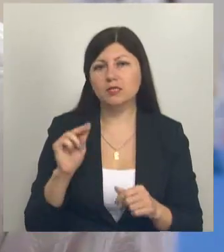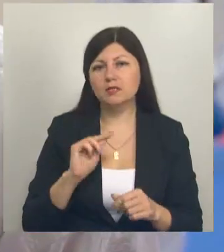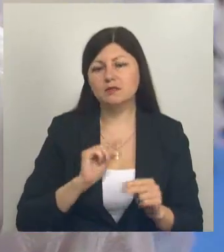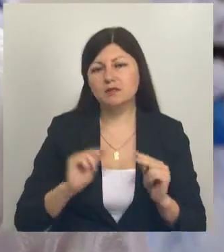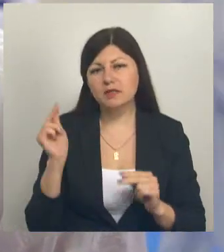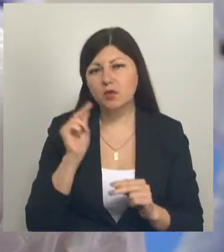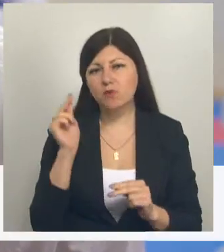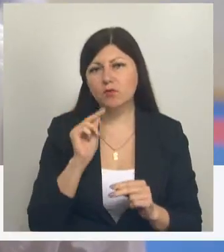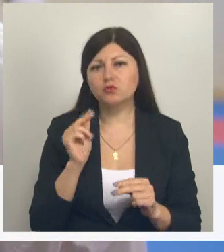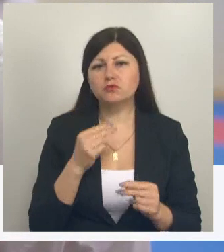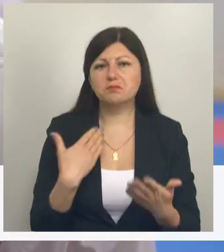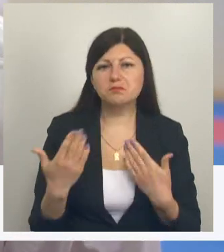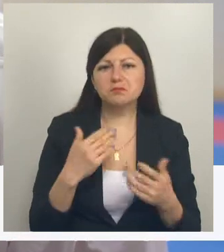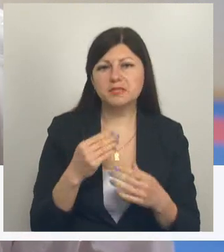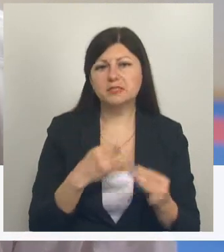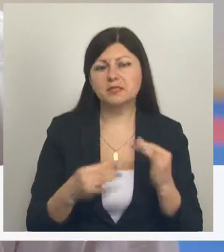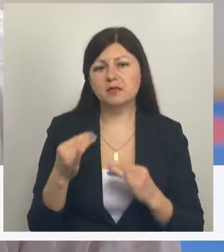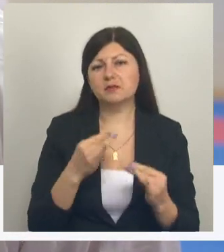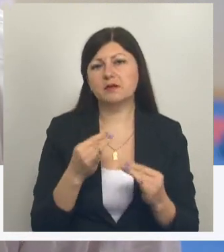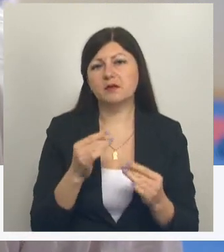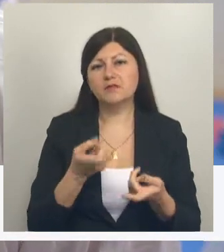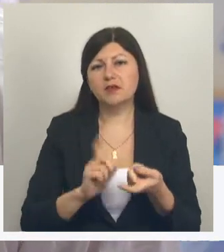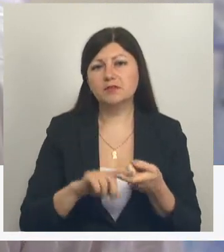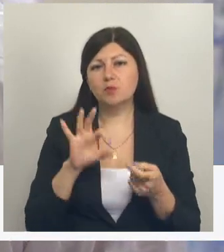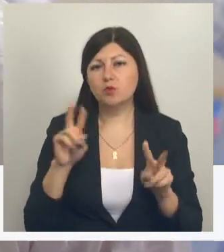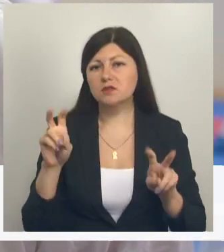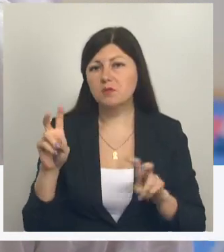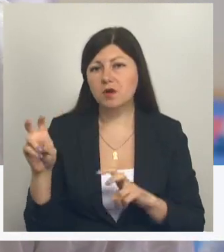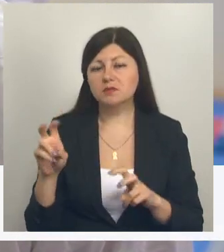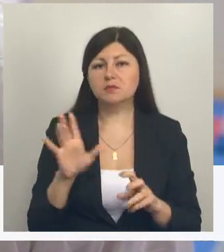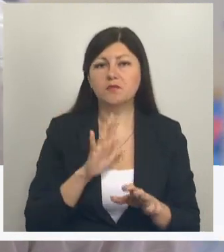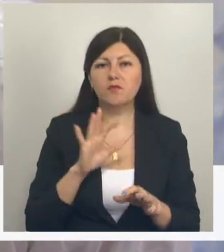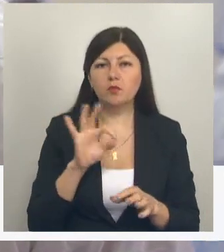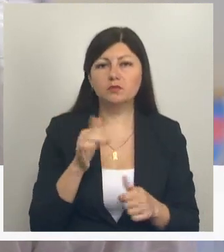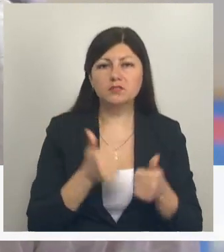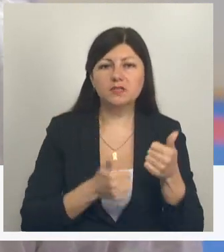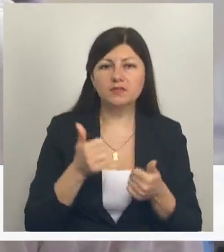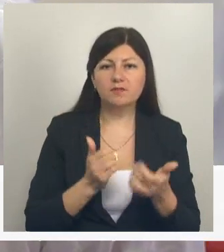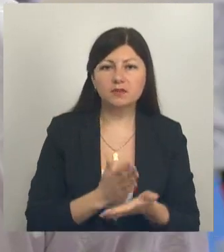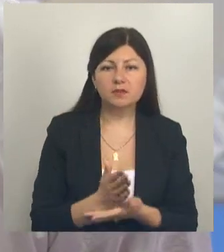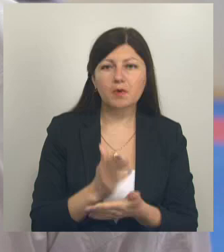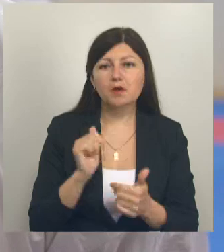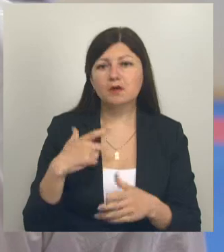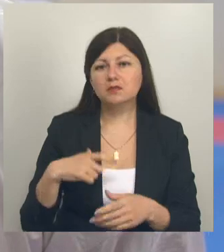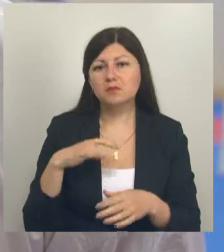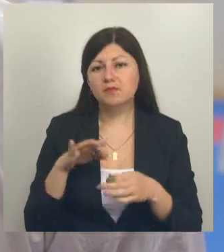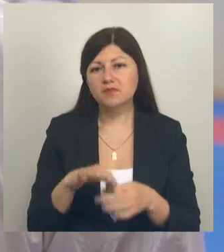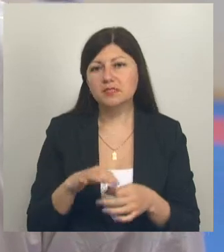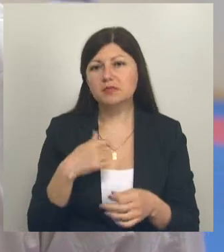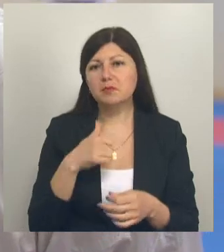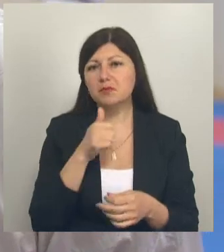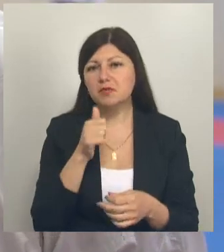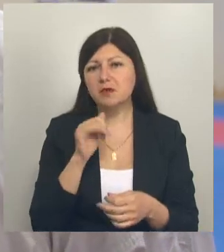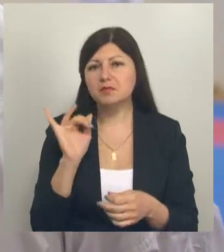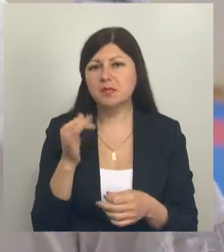беседы. зависимости от тематики, то ли это соревновательная направленность, как себя вести. Мы пытаемся и